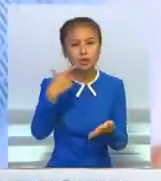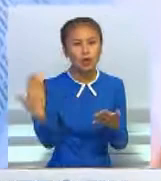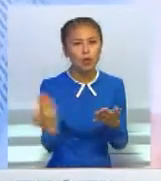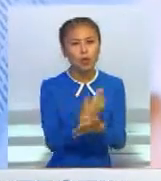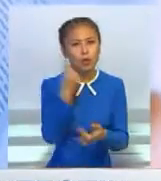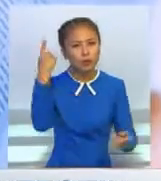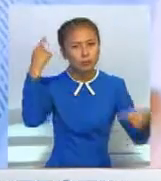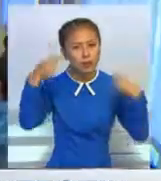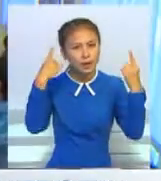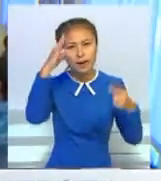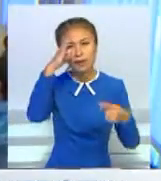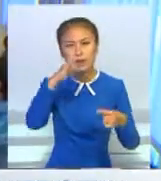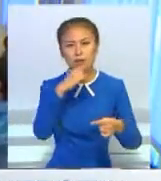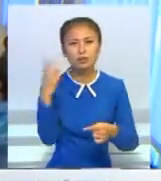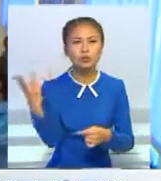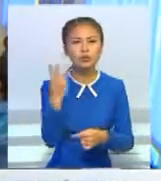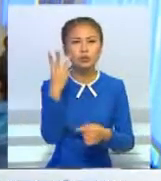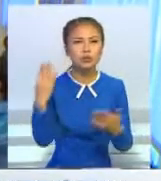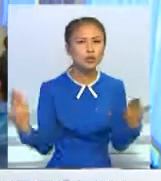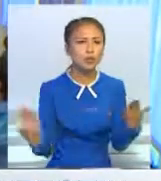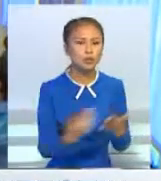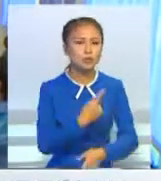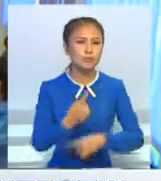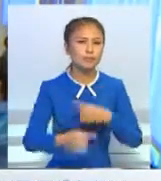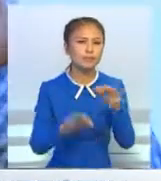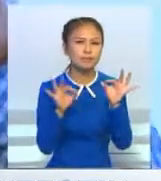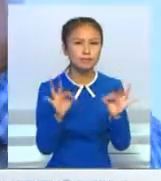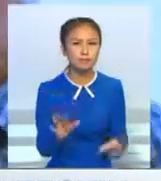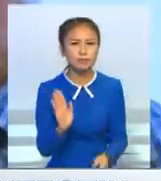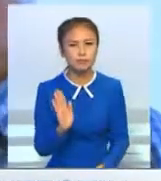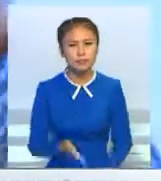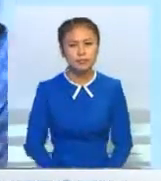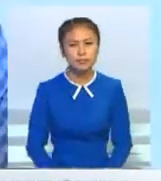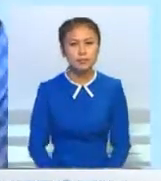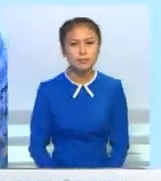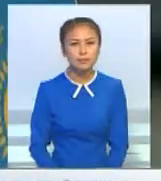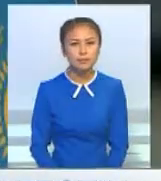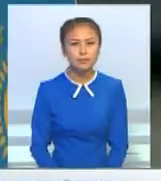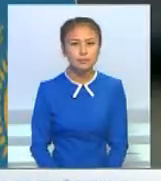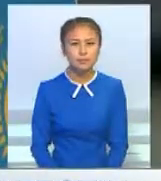жаңаша ойлау салты Қазақстанның үшінші жаңғыруына негіз болға алтыр.